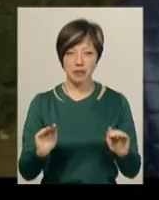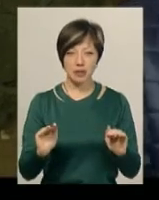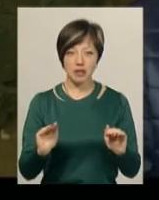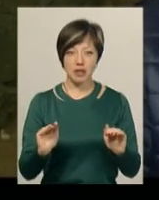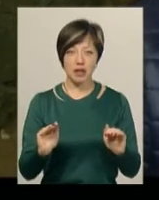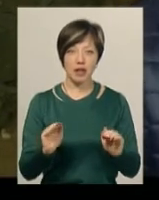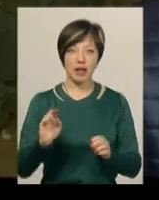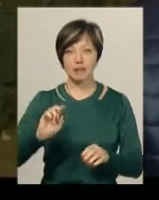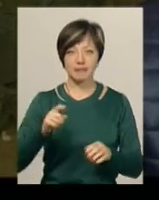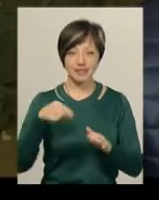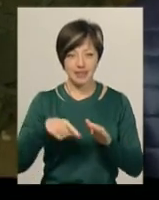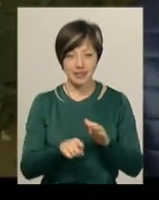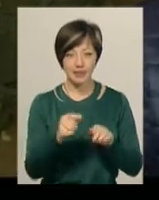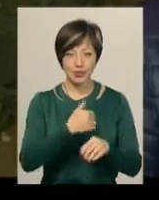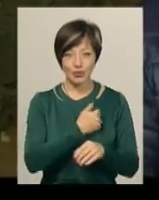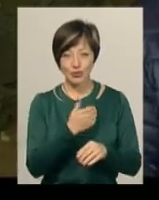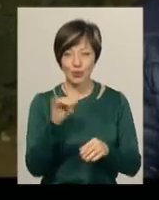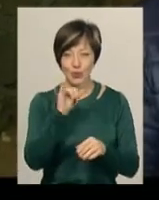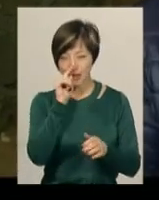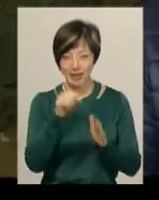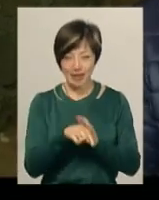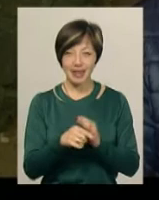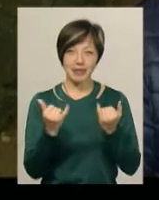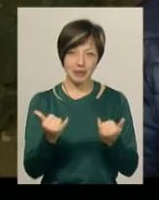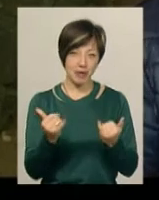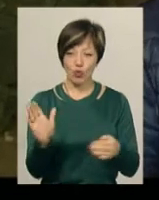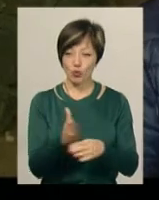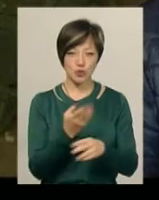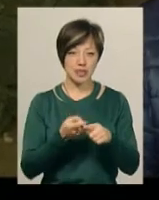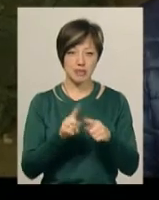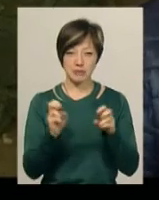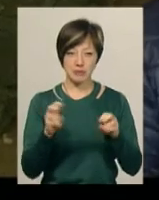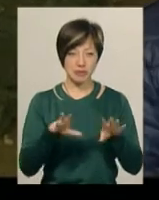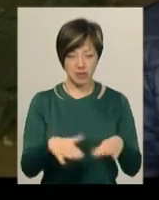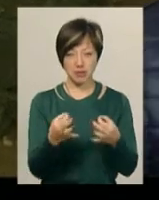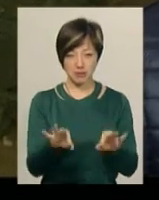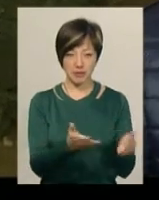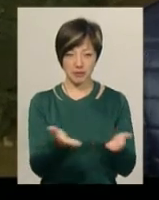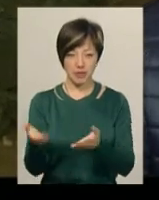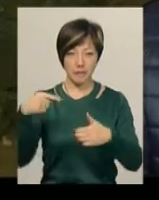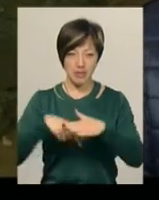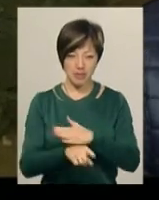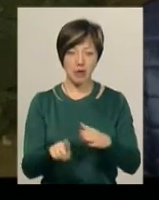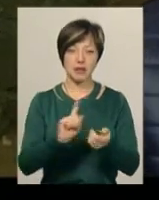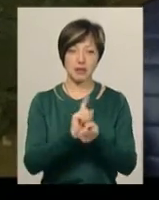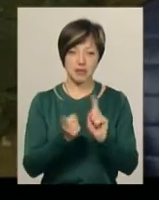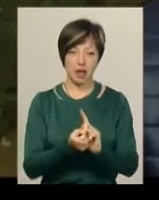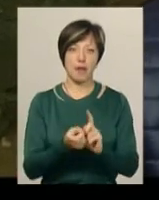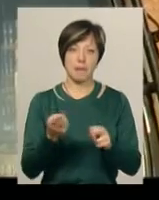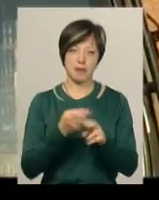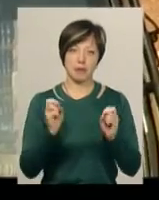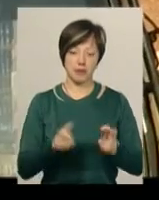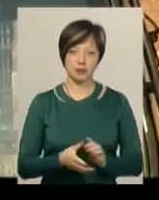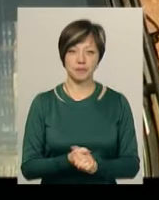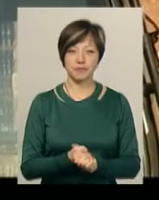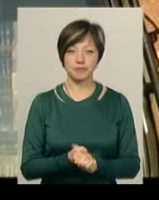непосидючі, які хочуть залізти кудись, тепер ми усунули всі ці місця і дійсно тепер підземелля стали безпечними.